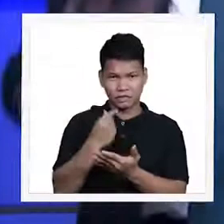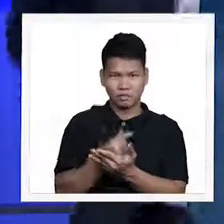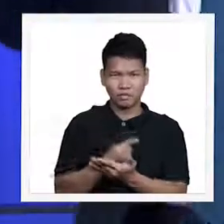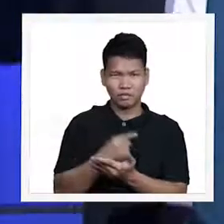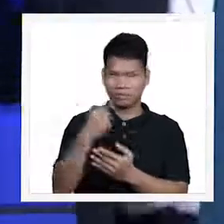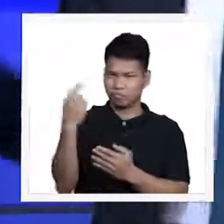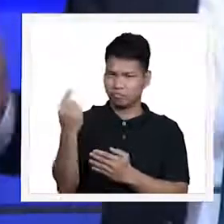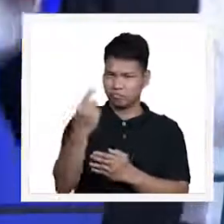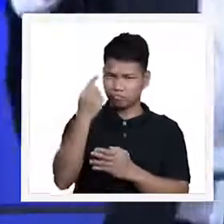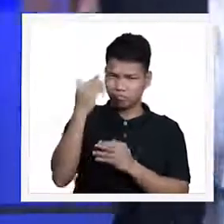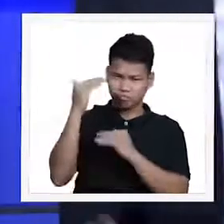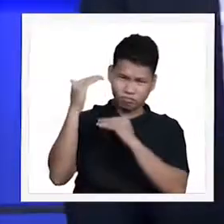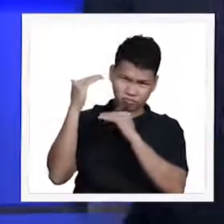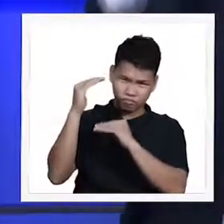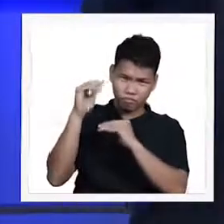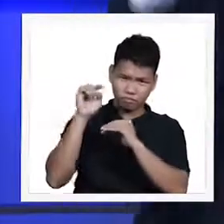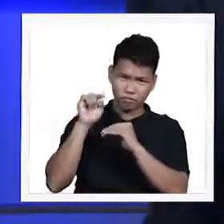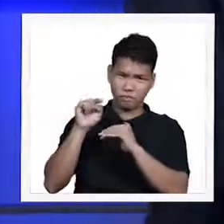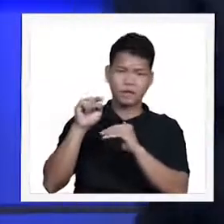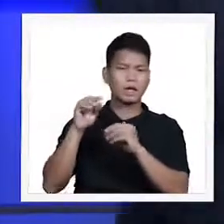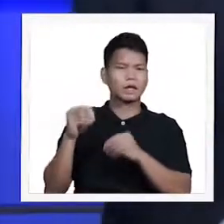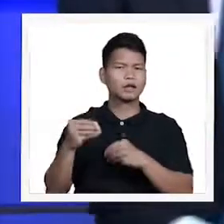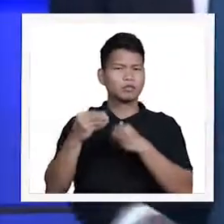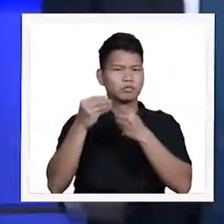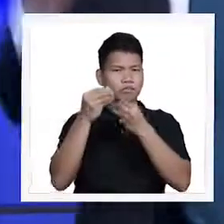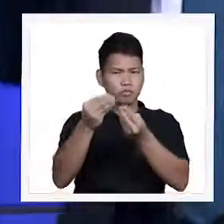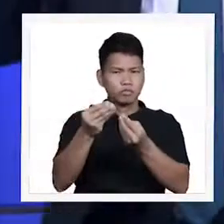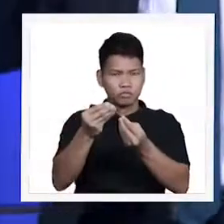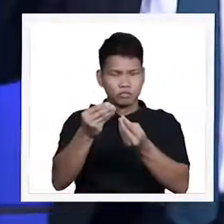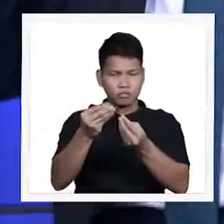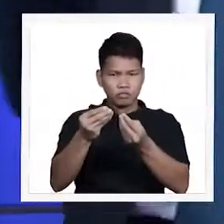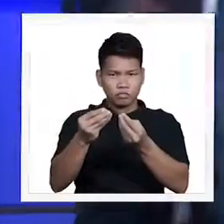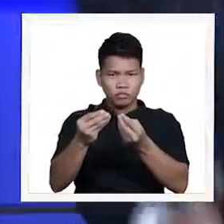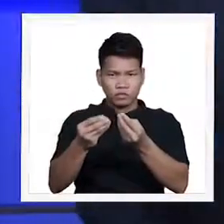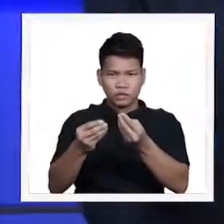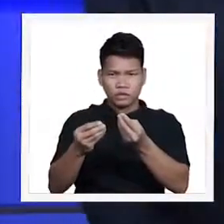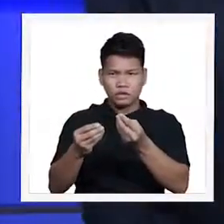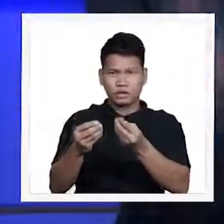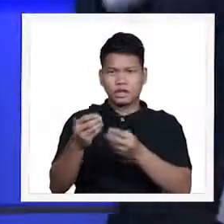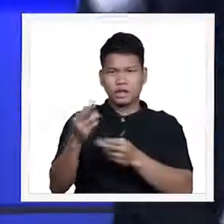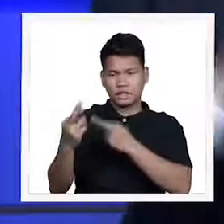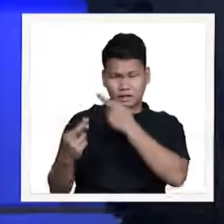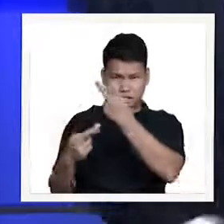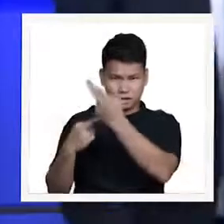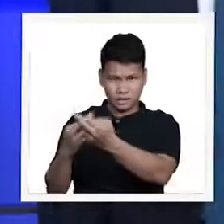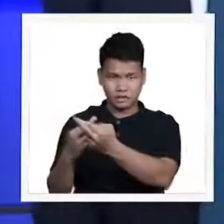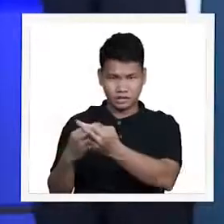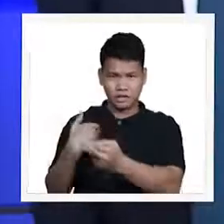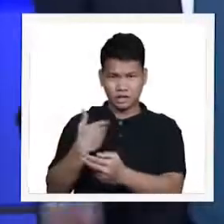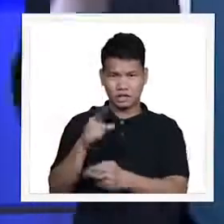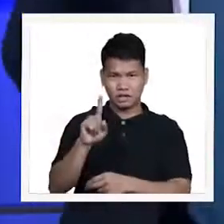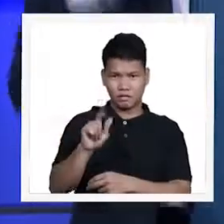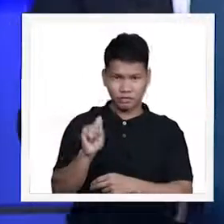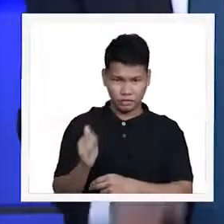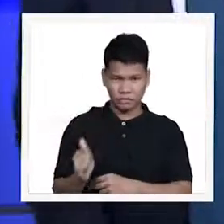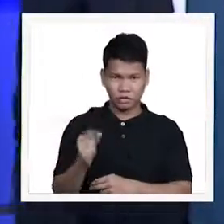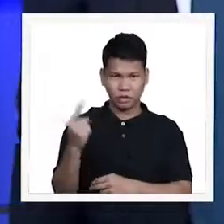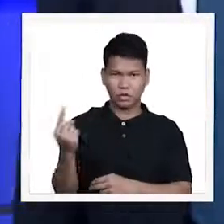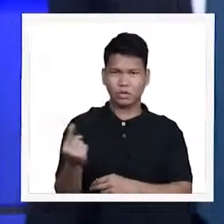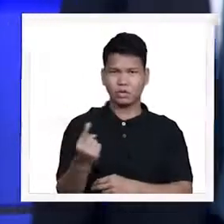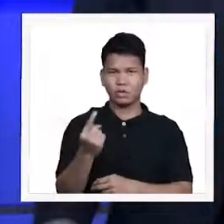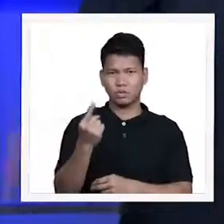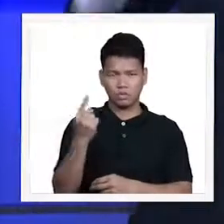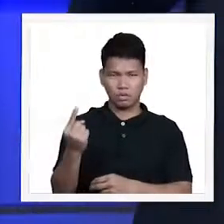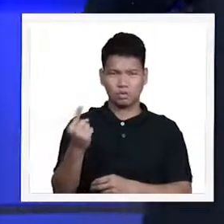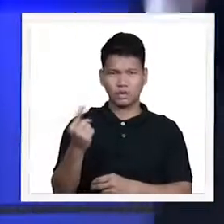ang napakalaking motivation sa pagbibigay at pag sasauli natin ang ating ikapo wala pong